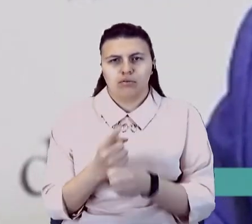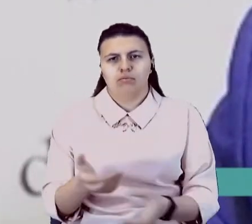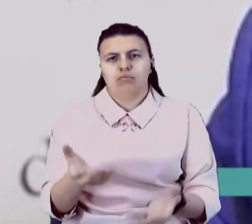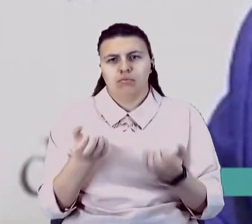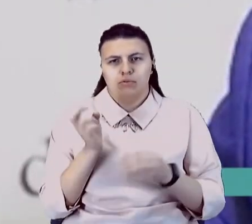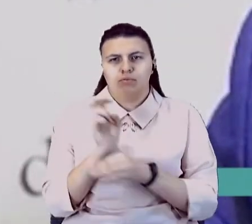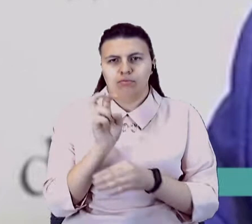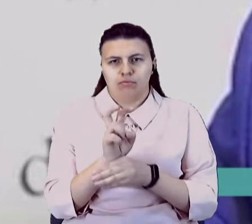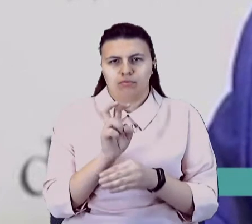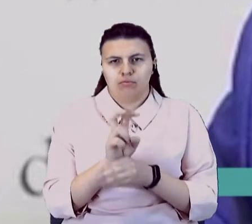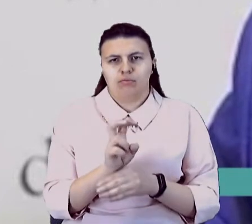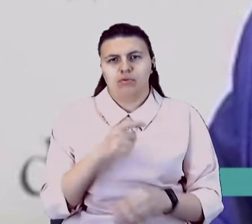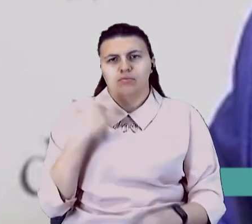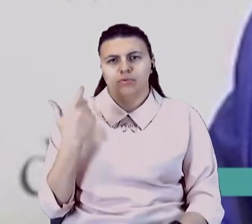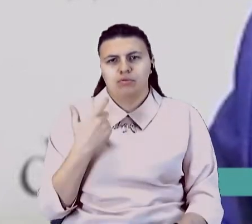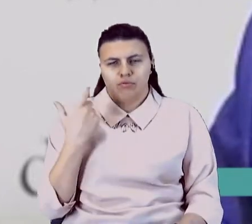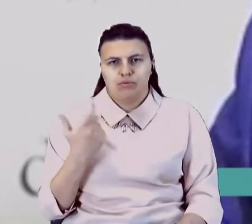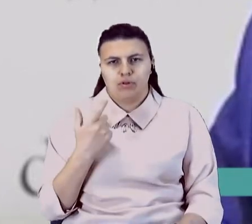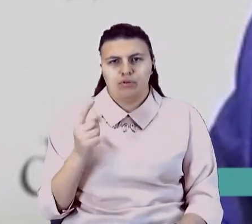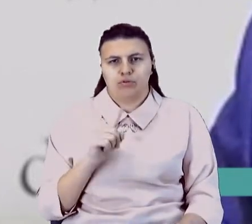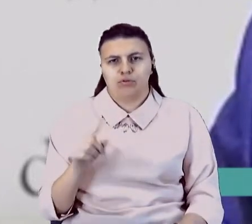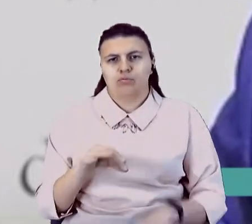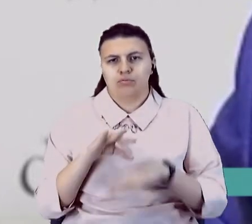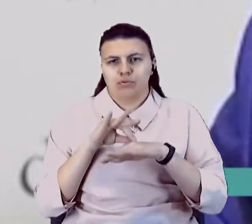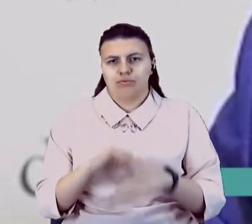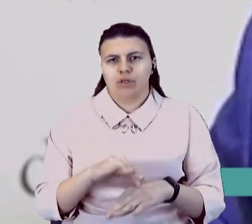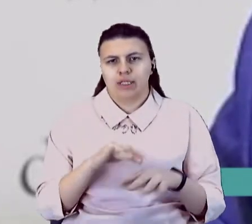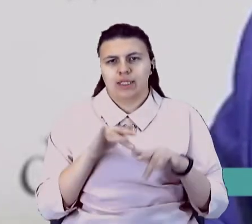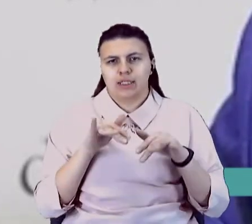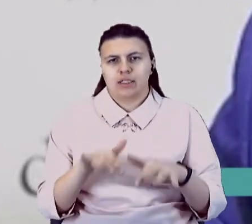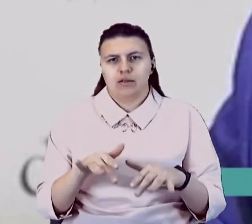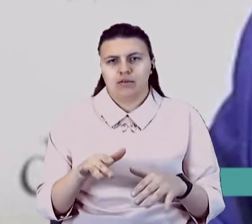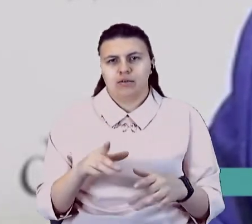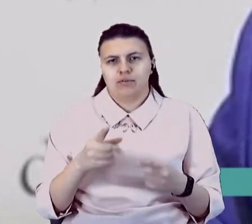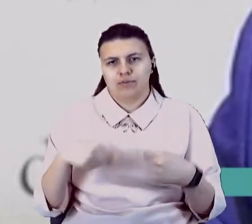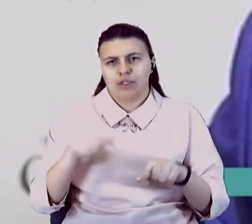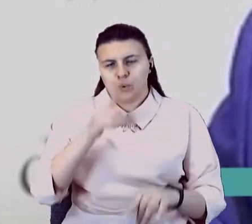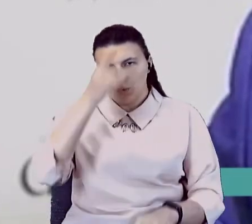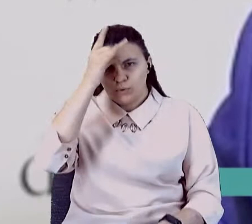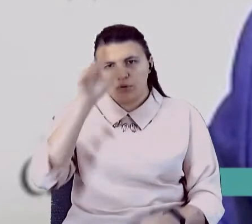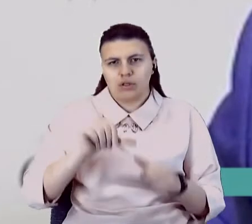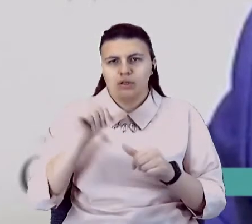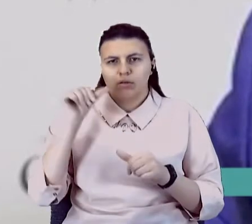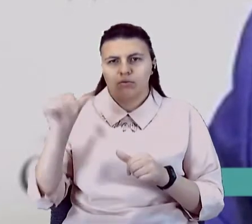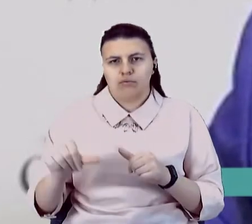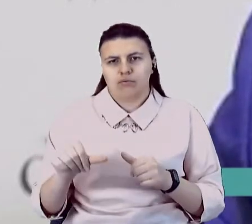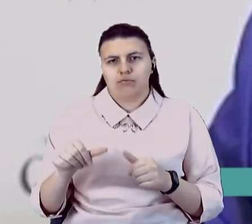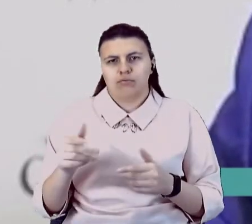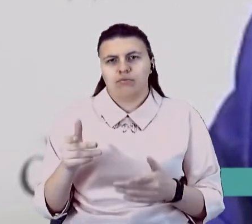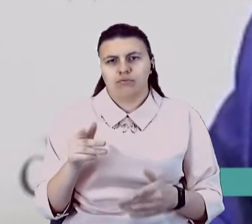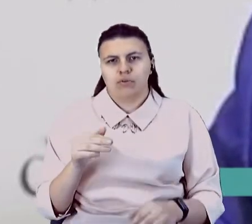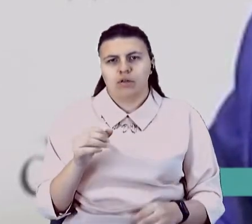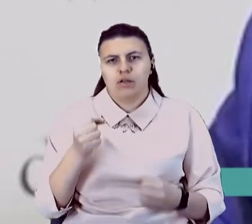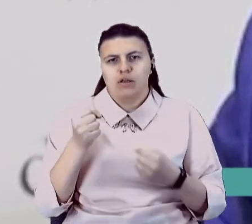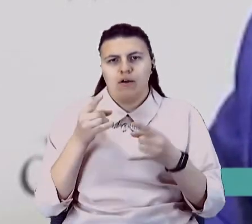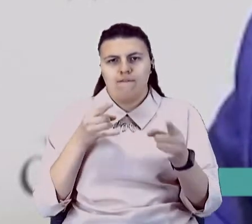'єктами господарювання, які проводять діяльність у сфері культури, крім відвідувачів автоконцертів. Наступне – приймання